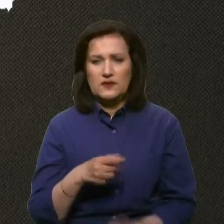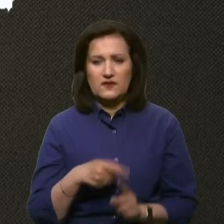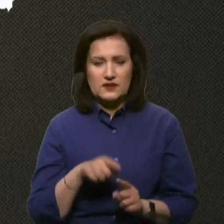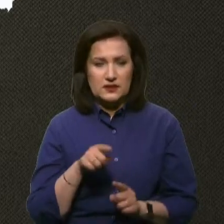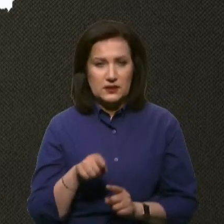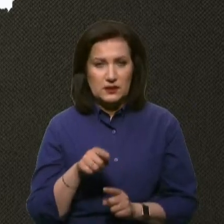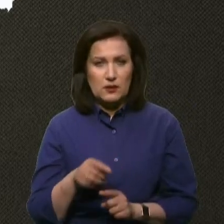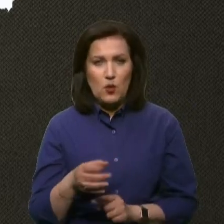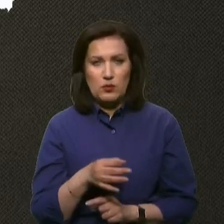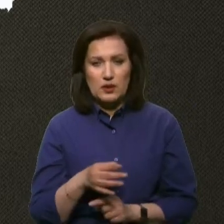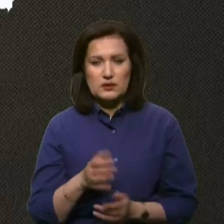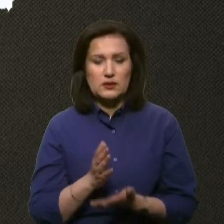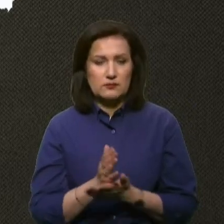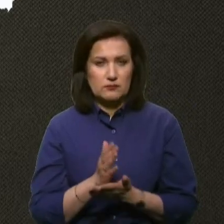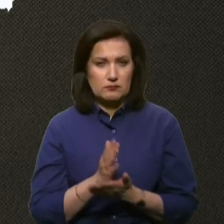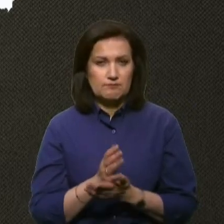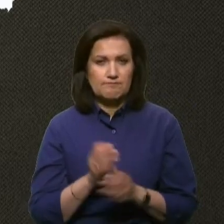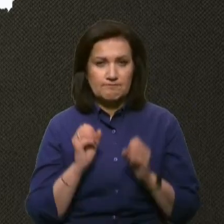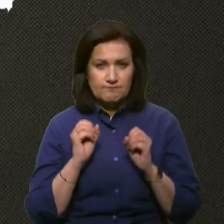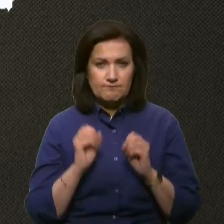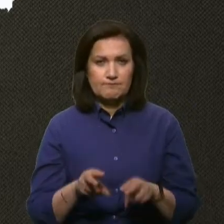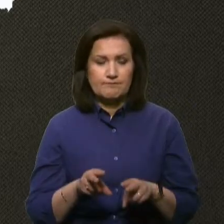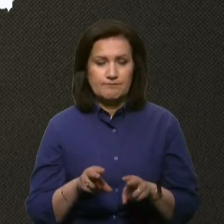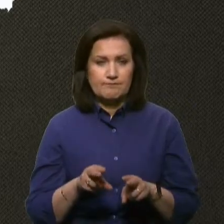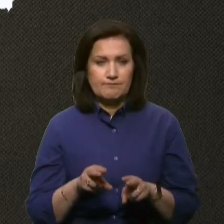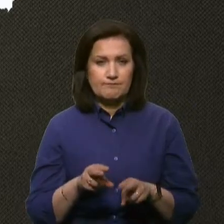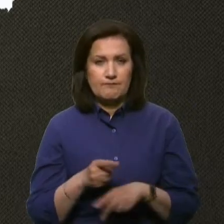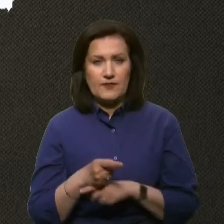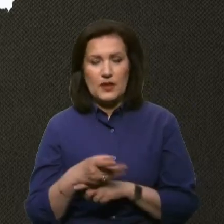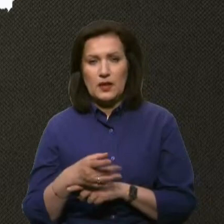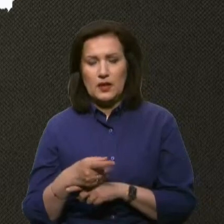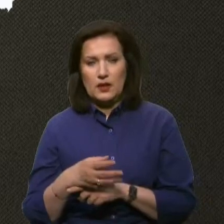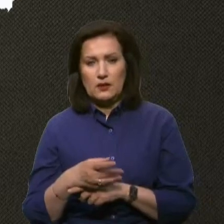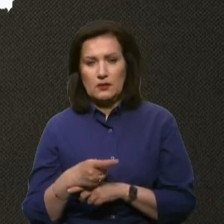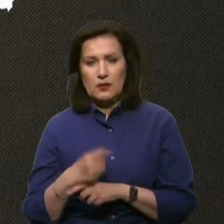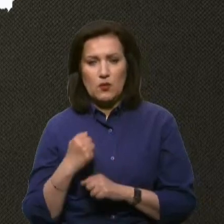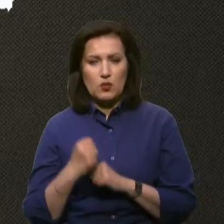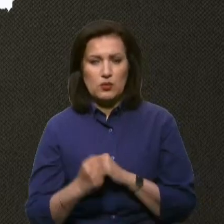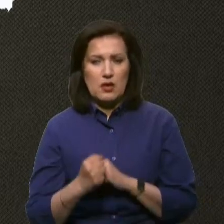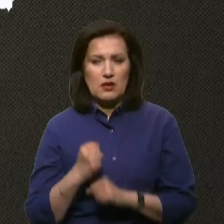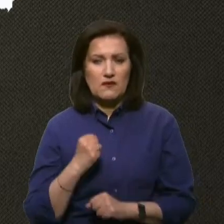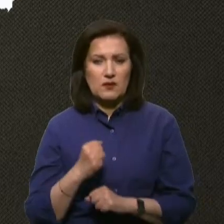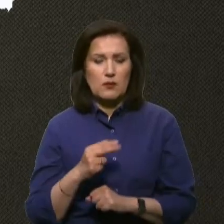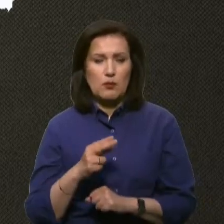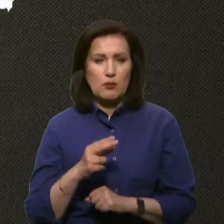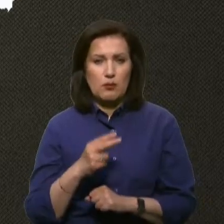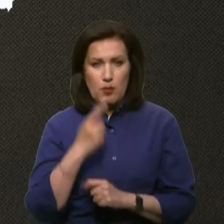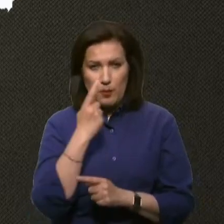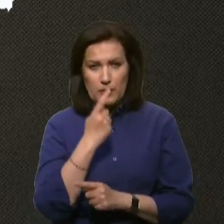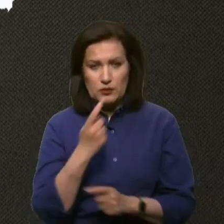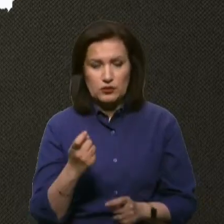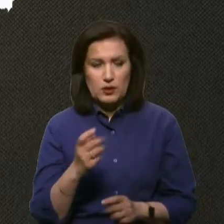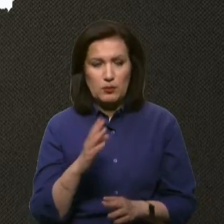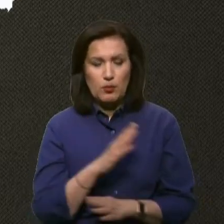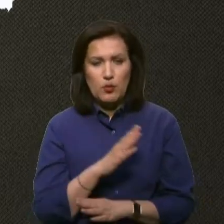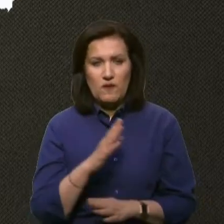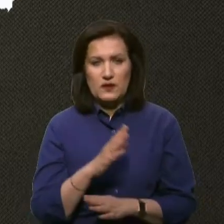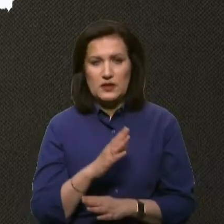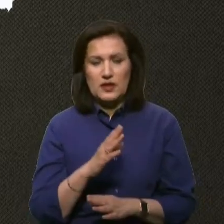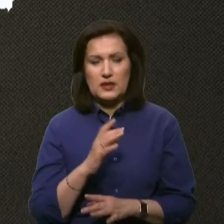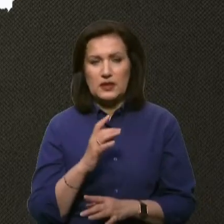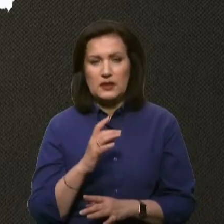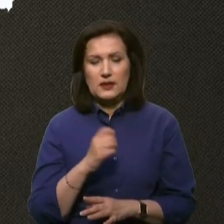цих областях існує загроза ракетних ударів, попереджає повітряні